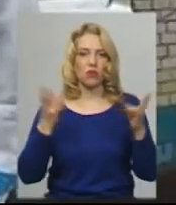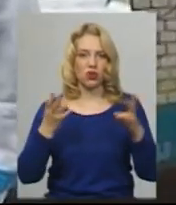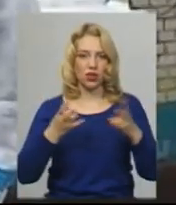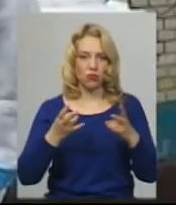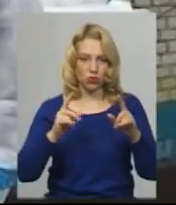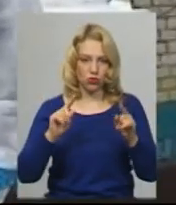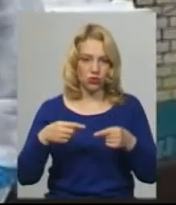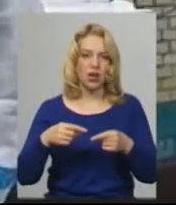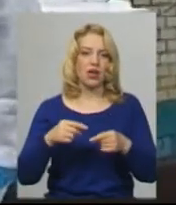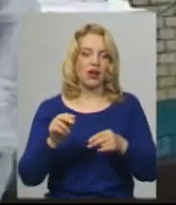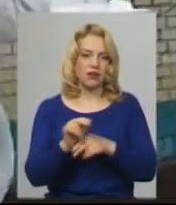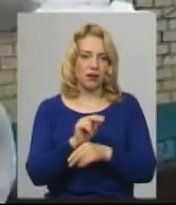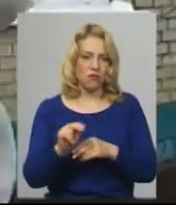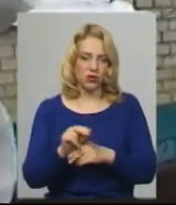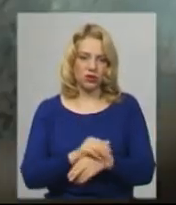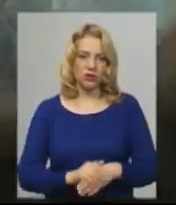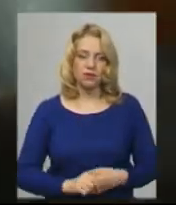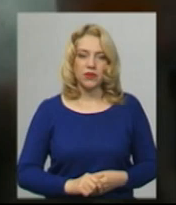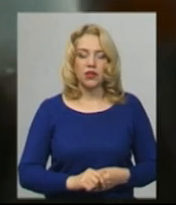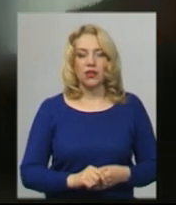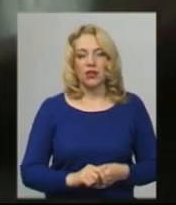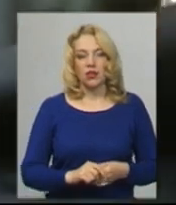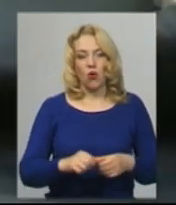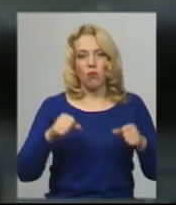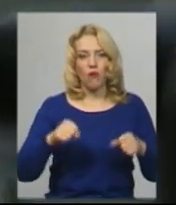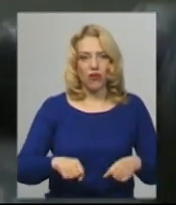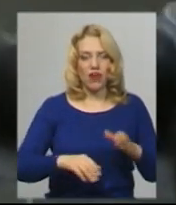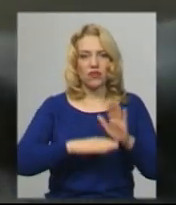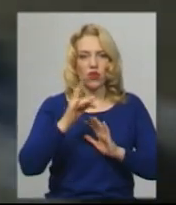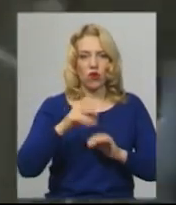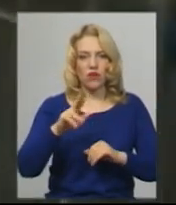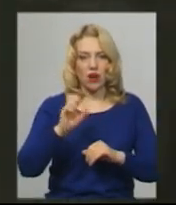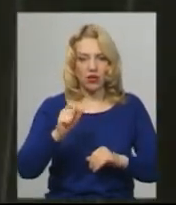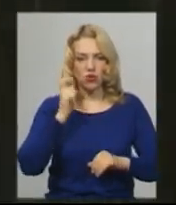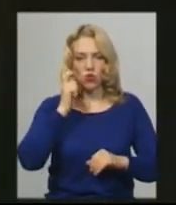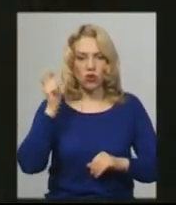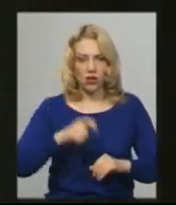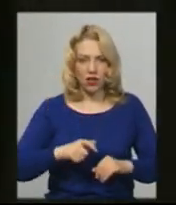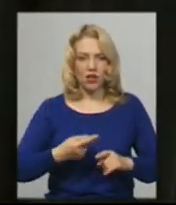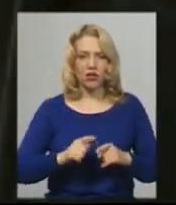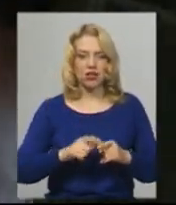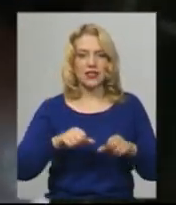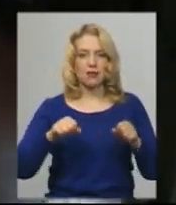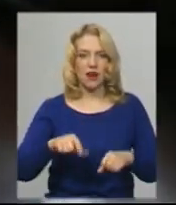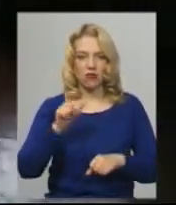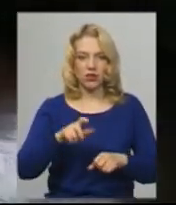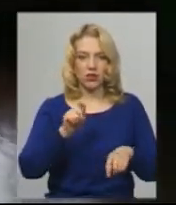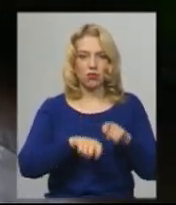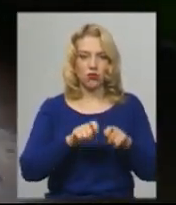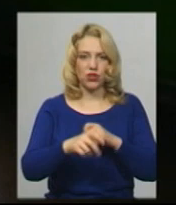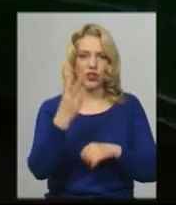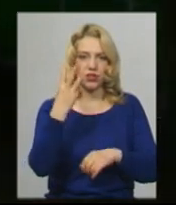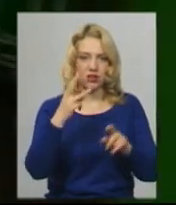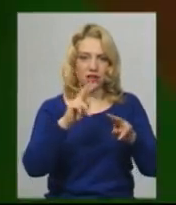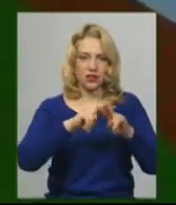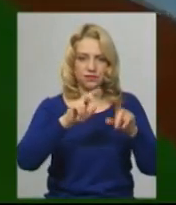початку карантину регіональним представництвом Уповноваженої Верховної Ради України з прав людини перевірано три місця позбавлення волі. В усіх були